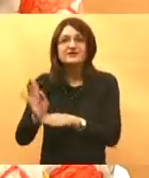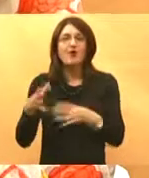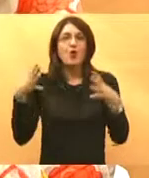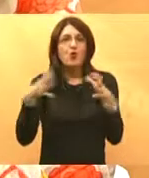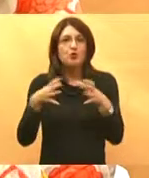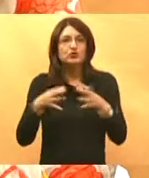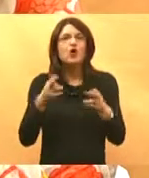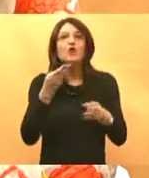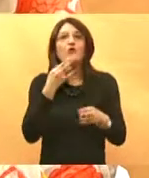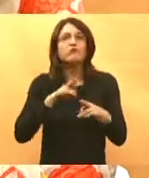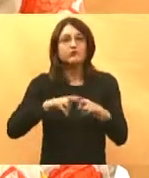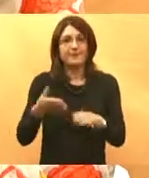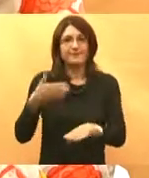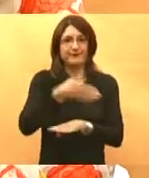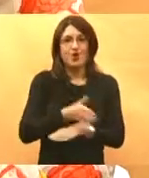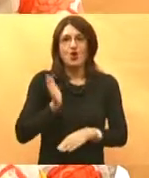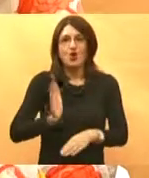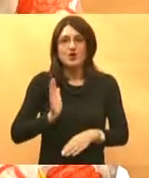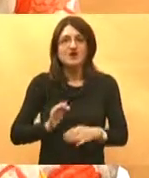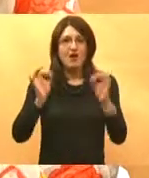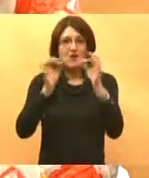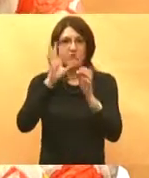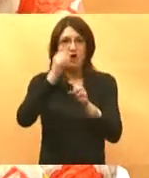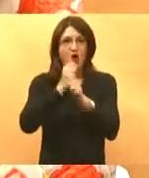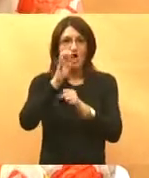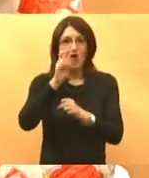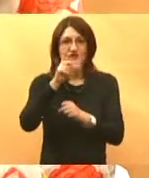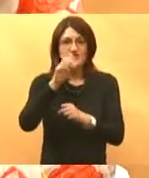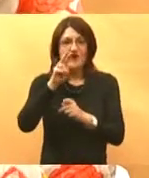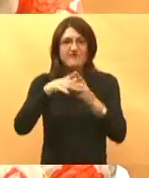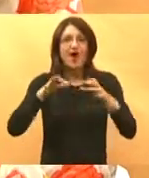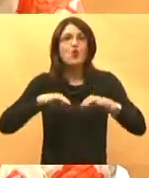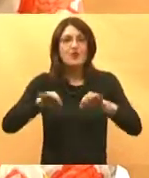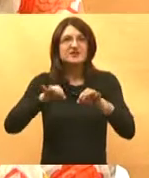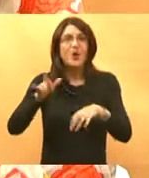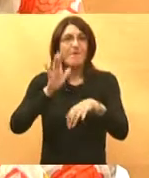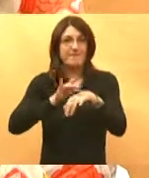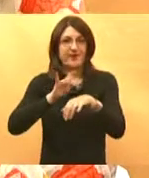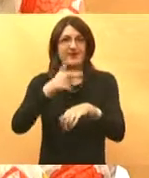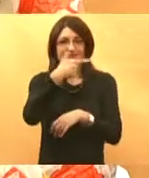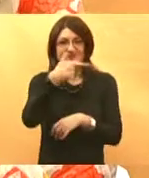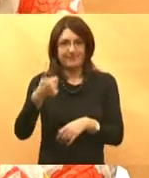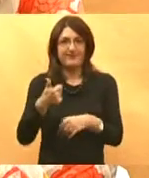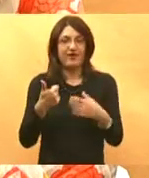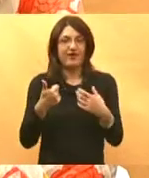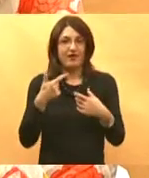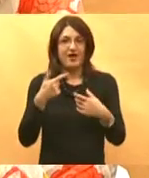koje će im biti gosti. A u Bogovićevoj ulisi 21. rujna, znači u petak, bit će